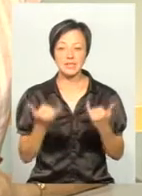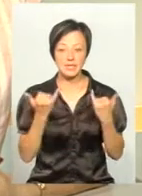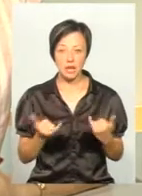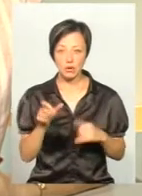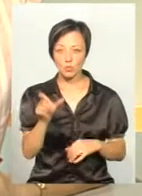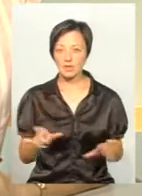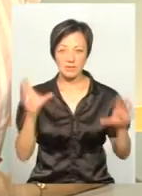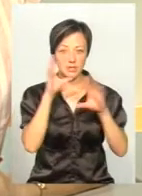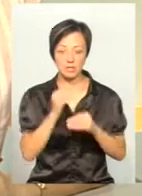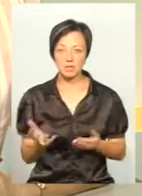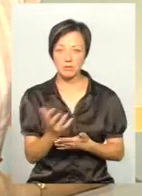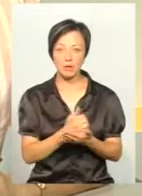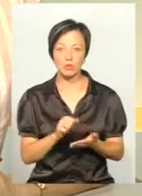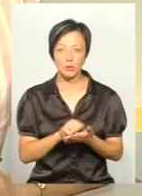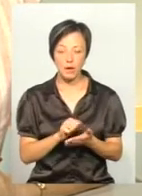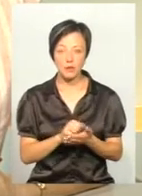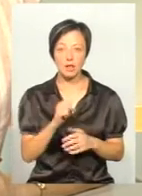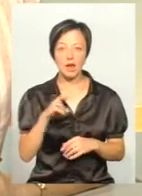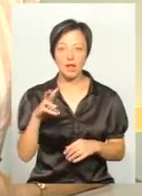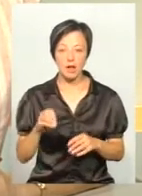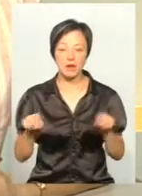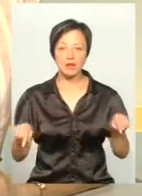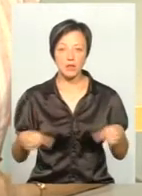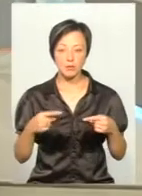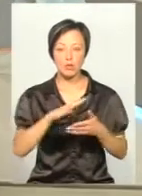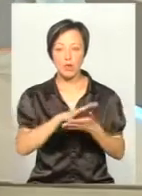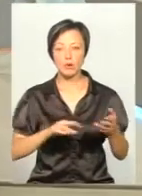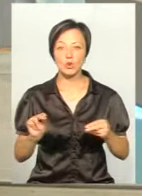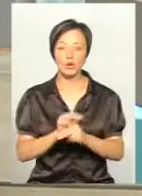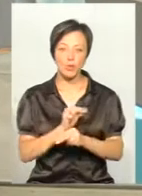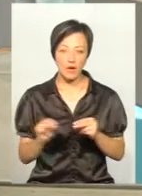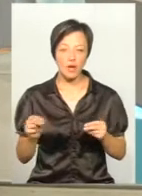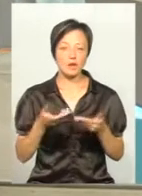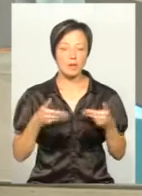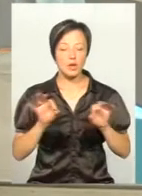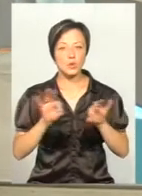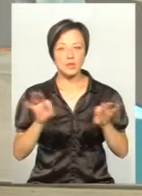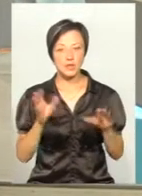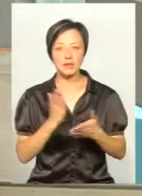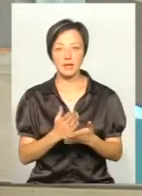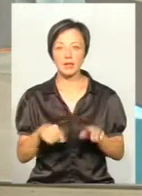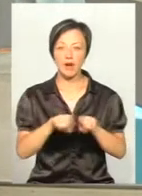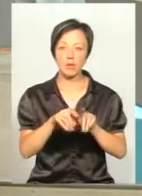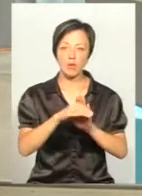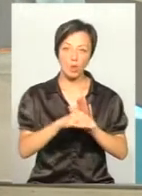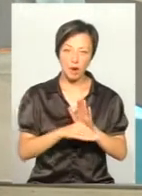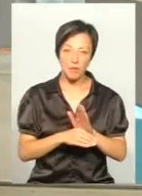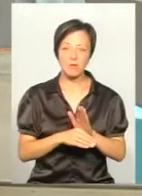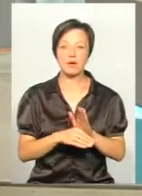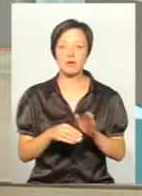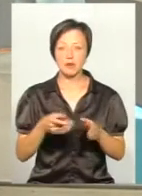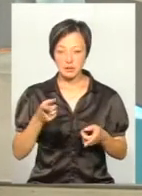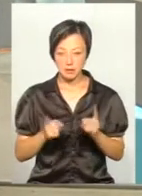людина не встигла зібрати документи, але для реабілітації, для подальшого лікування. Ми вже розказали, що є така програма, що вона